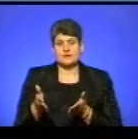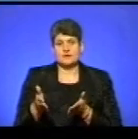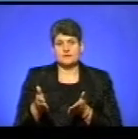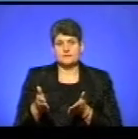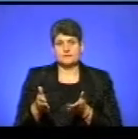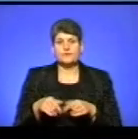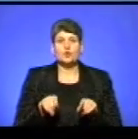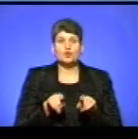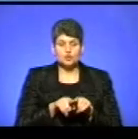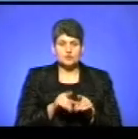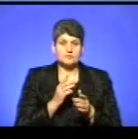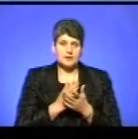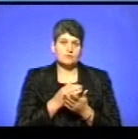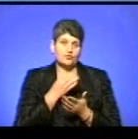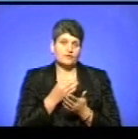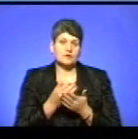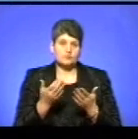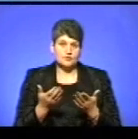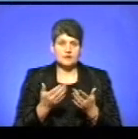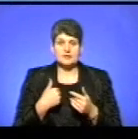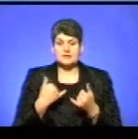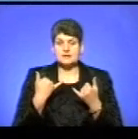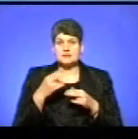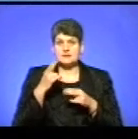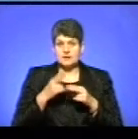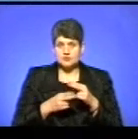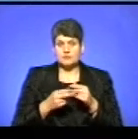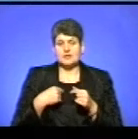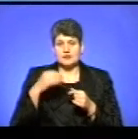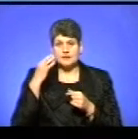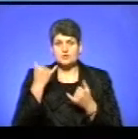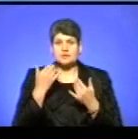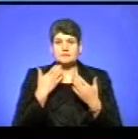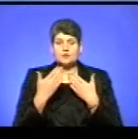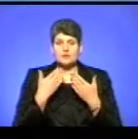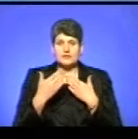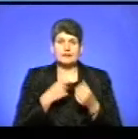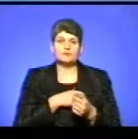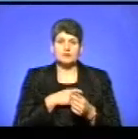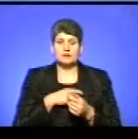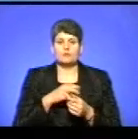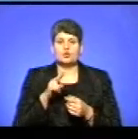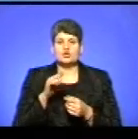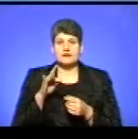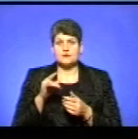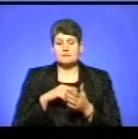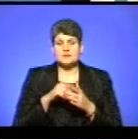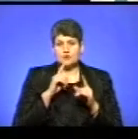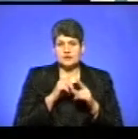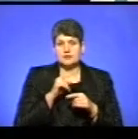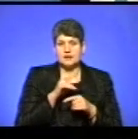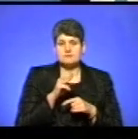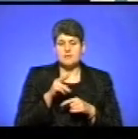Отож, таку маємо відповідь, і наш ефір завершується. Я нагадаю, що ми сьогодні спілкувалися з депутатом Почаївської міської ради Тарасом